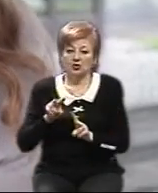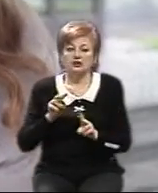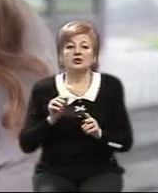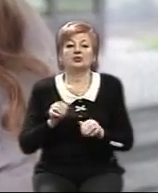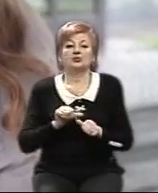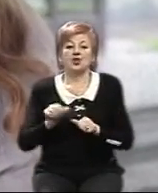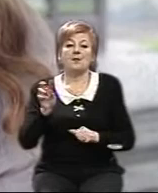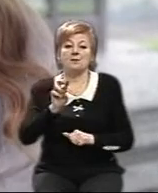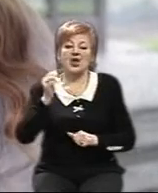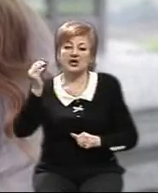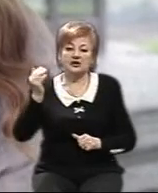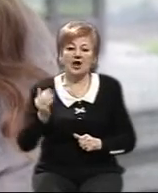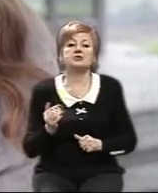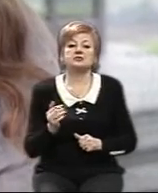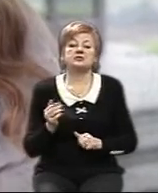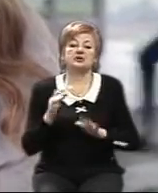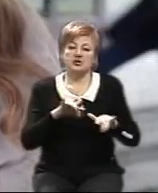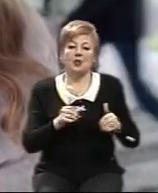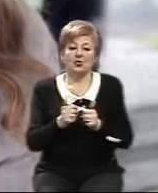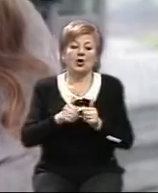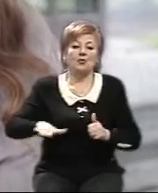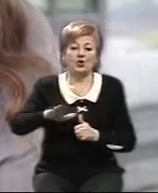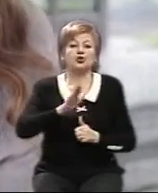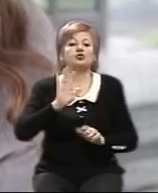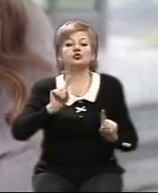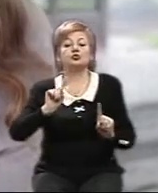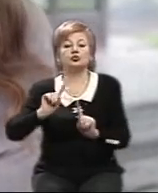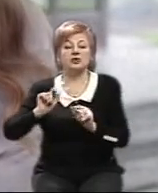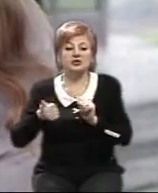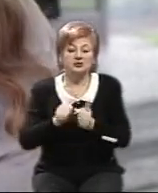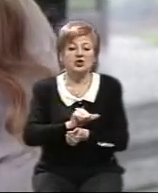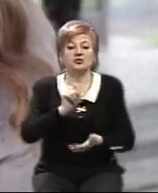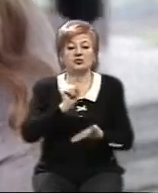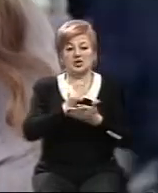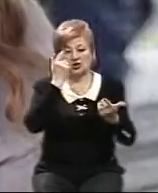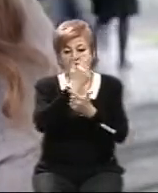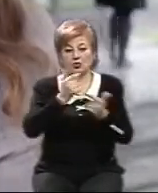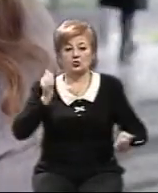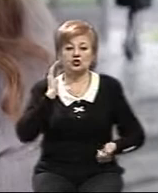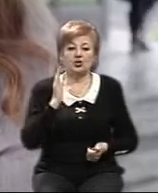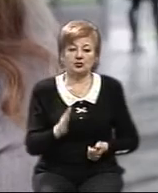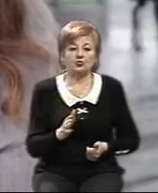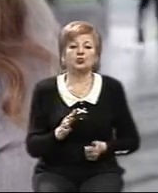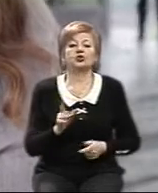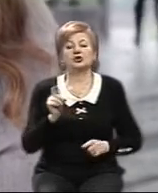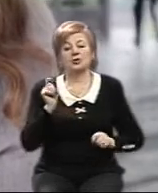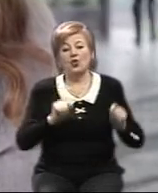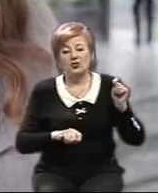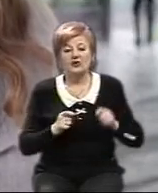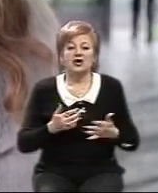районах. І при наявності нової інформації ми будемо інформувати громадськість шляхом проведення берифінгів, прес-конференцій та